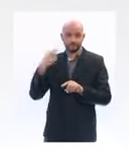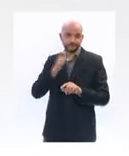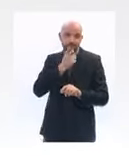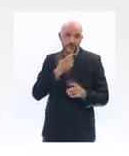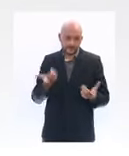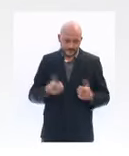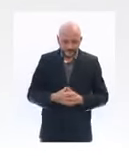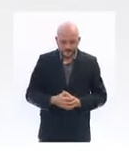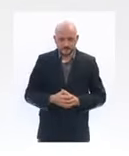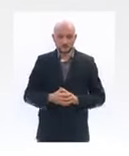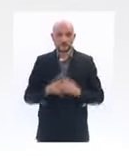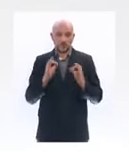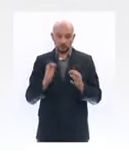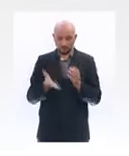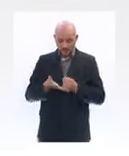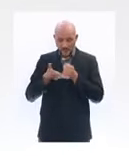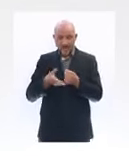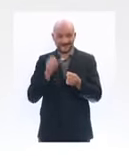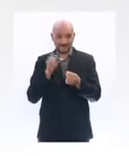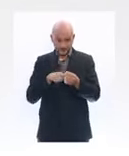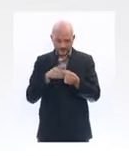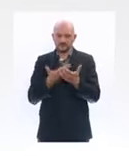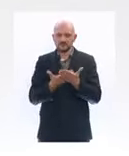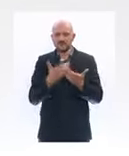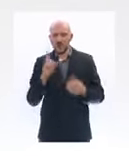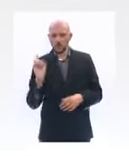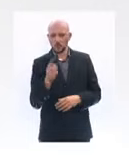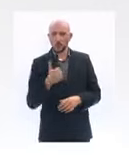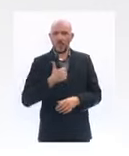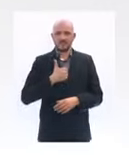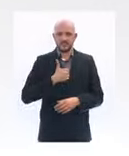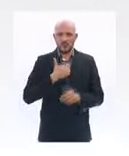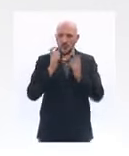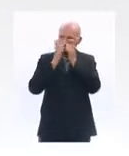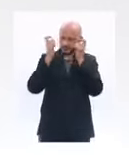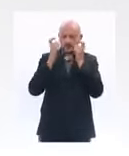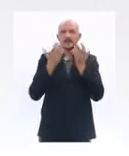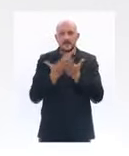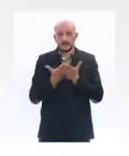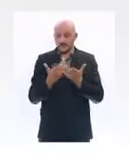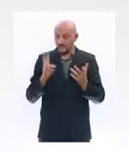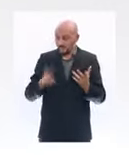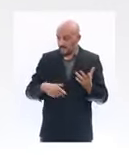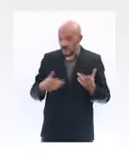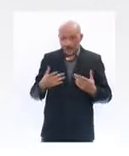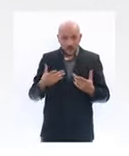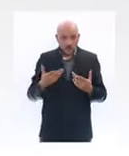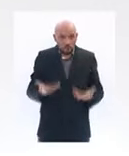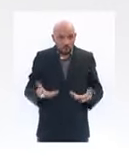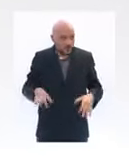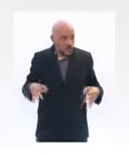Cette aide permettra notamment de soutenir tous les indépendants qui, aujourd'hui, n'ont absolument aucune ressource financière.